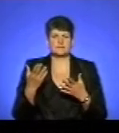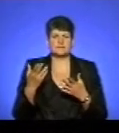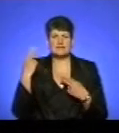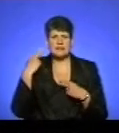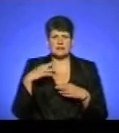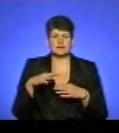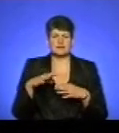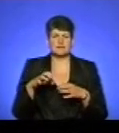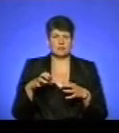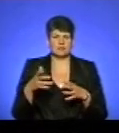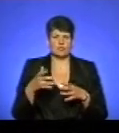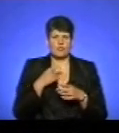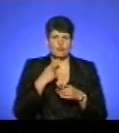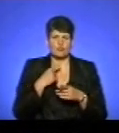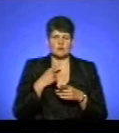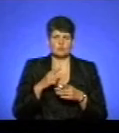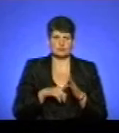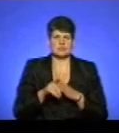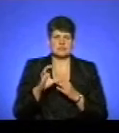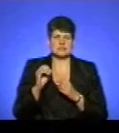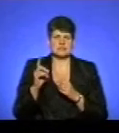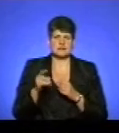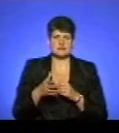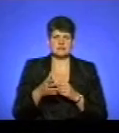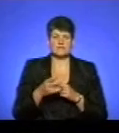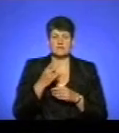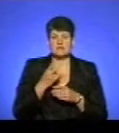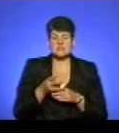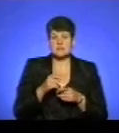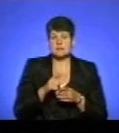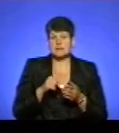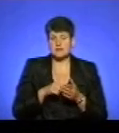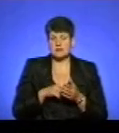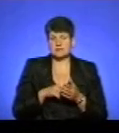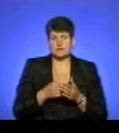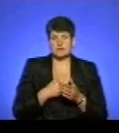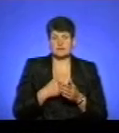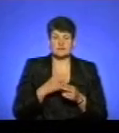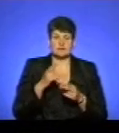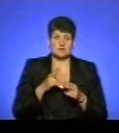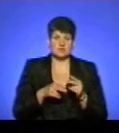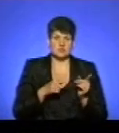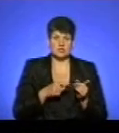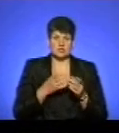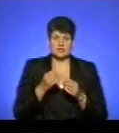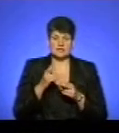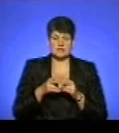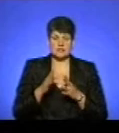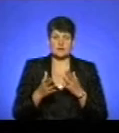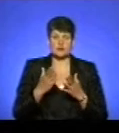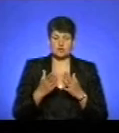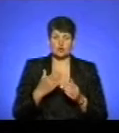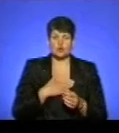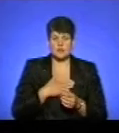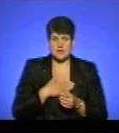диких тварин, як правило, приходить сказ? Дивіться, питання. Хтів я дозавершити те, що не договорів. Якщо до